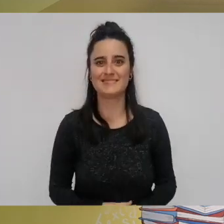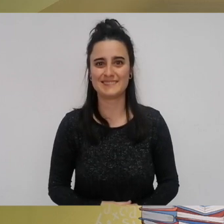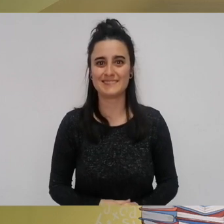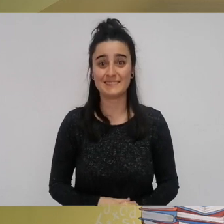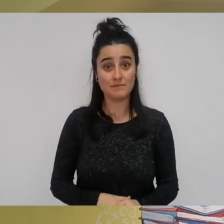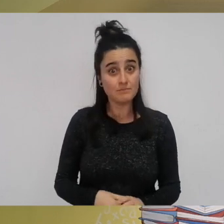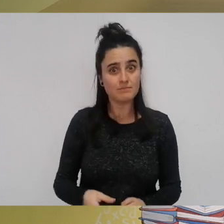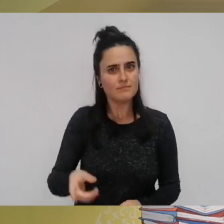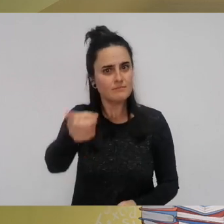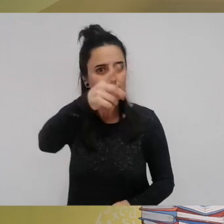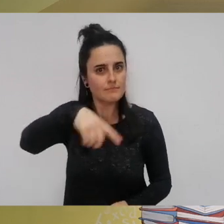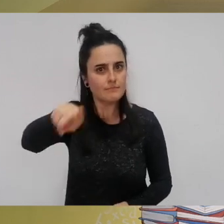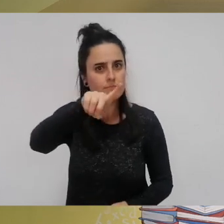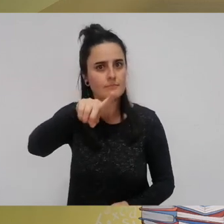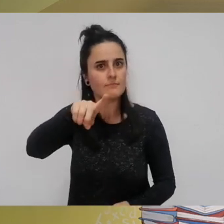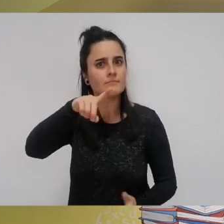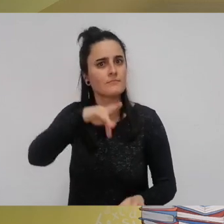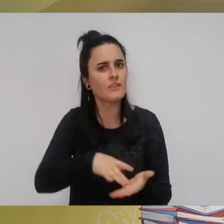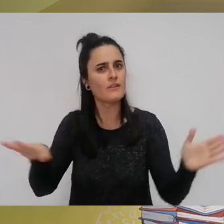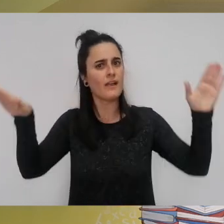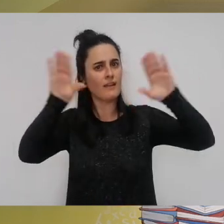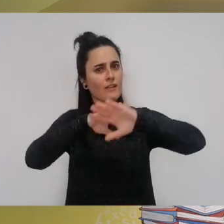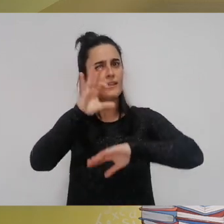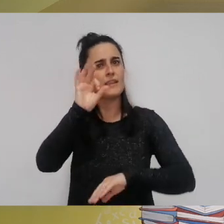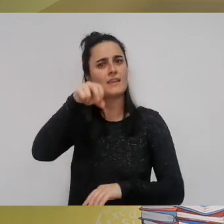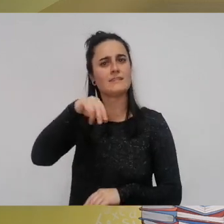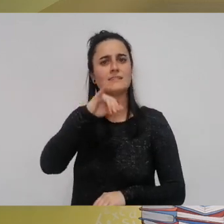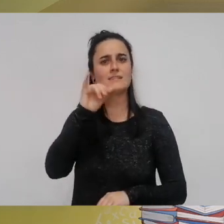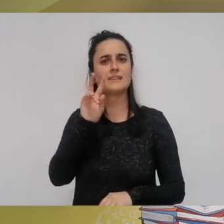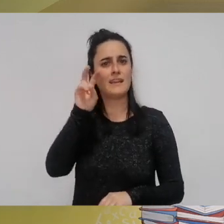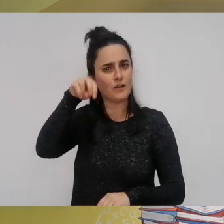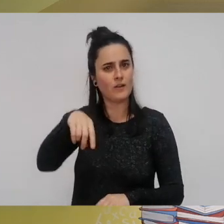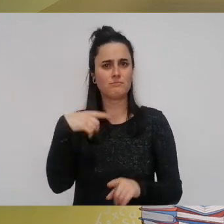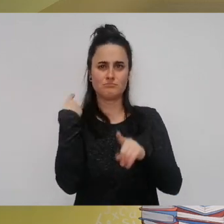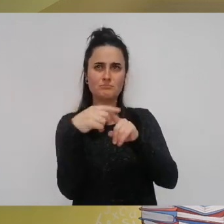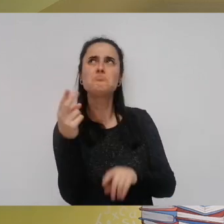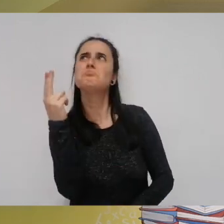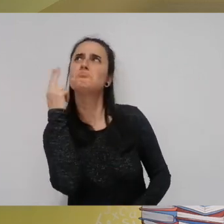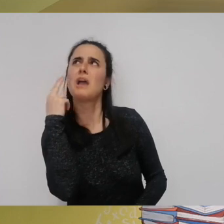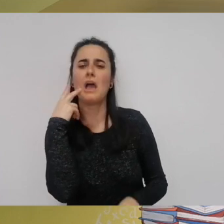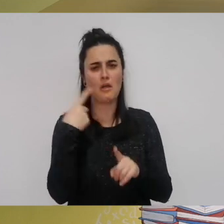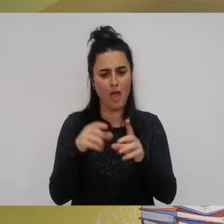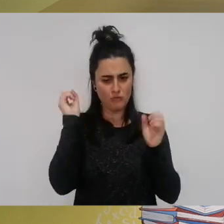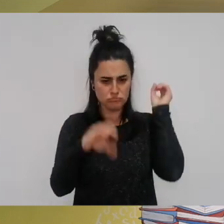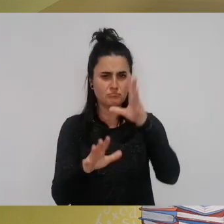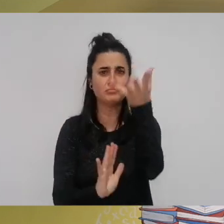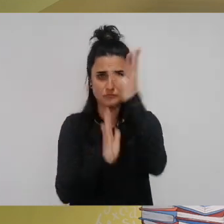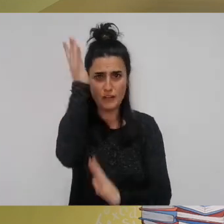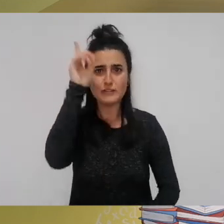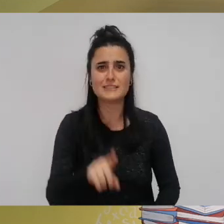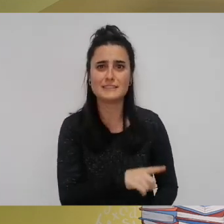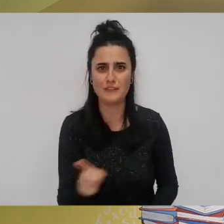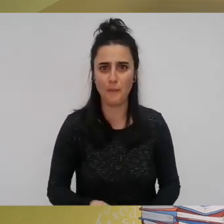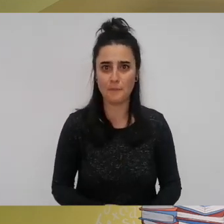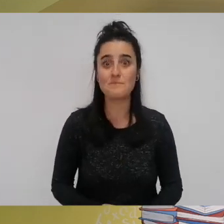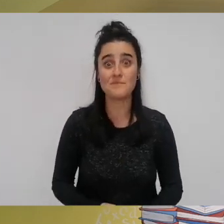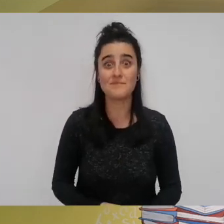zuek erretzen handitu zu esan joan gauean zuen beldurrak badakizu eh